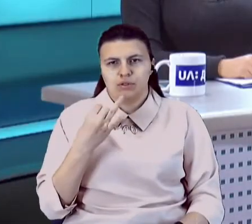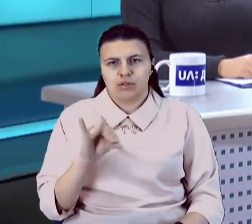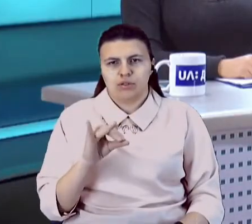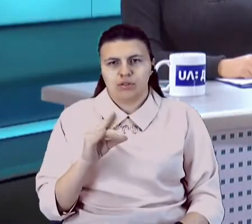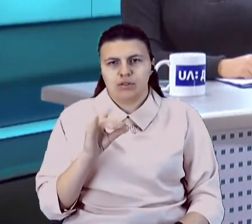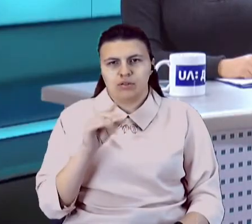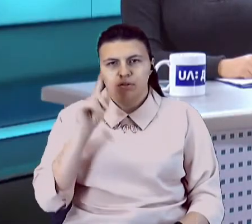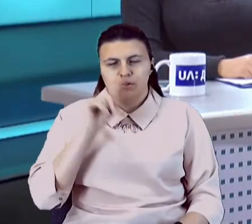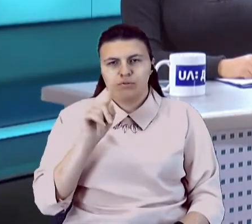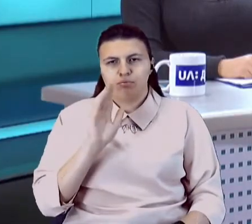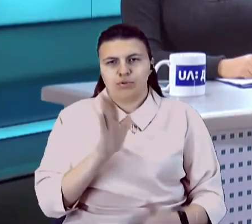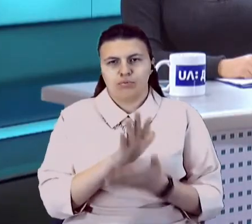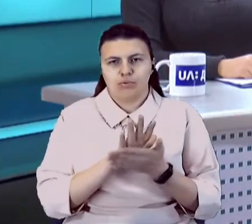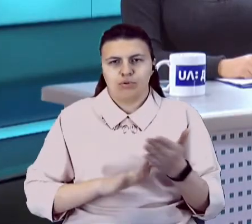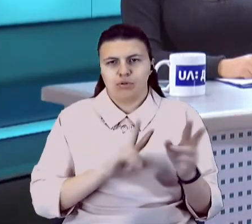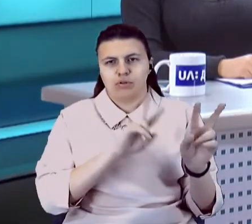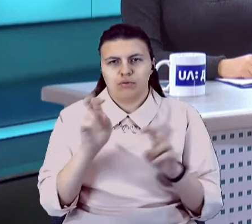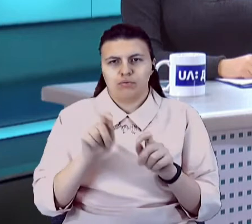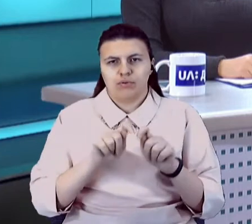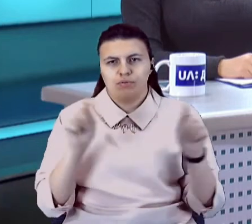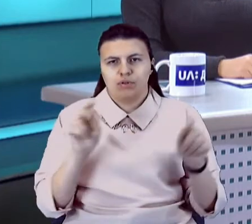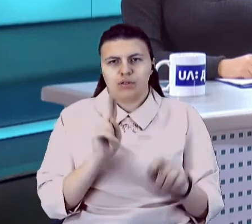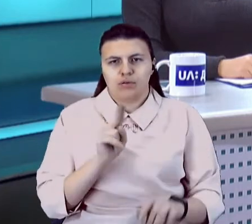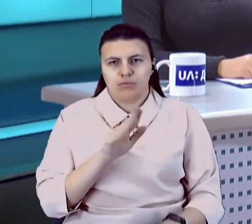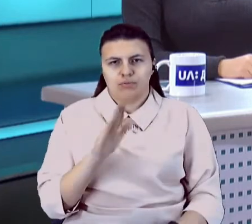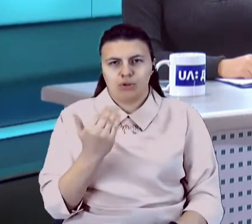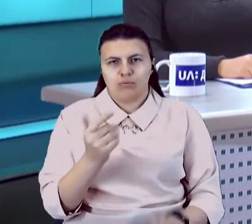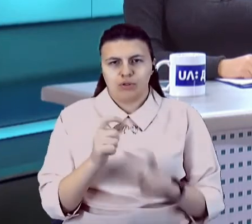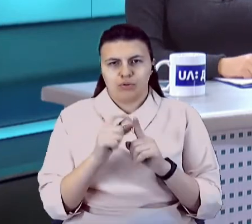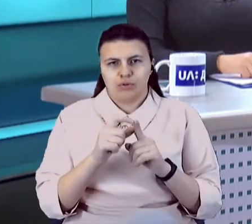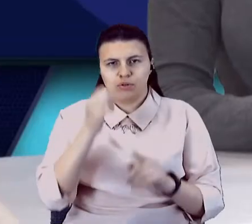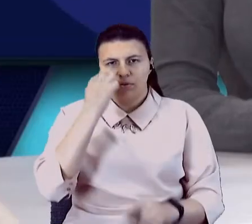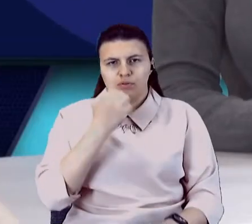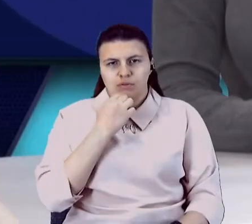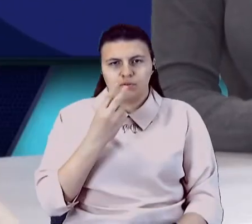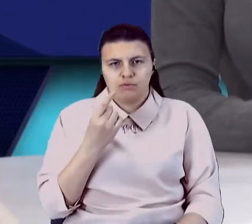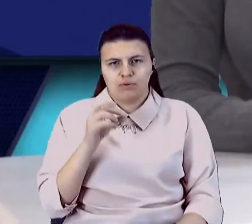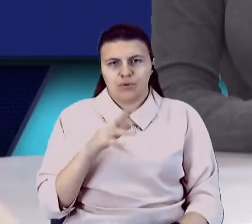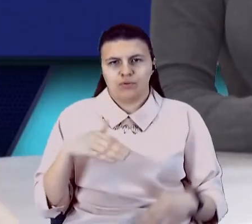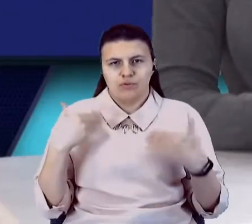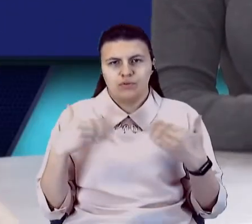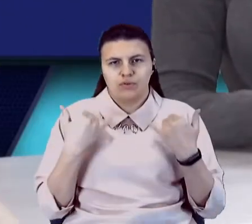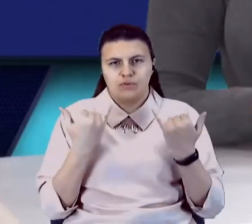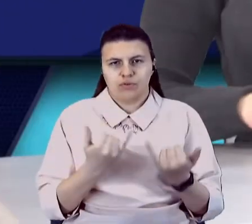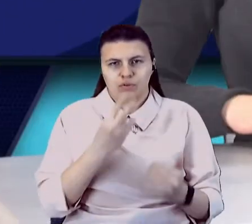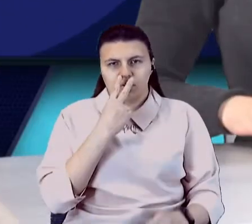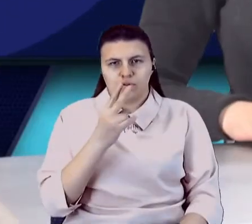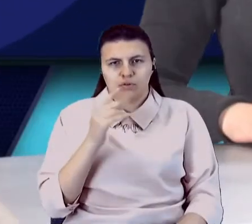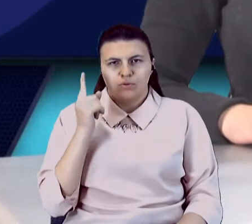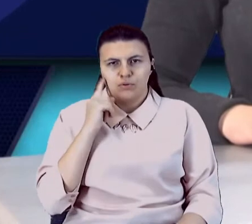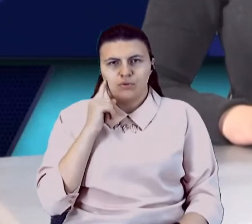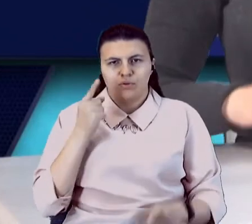будете продовжувати тему відкриття КПВВ. Тобі слово. Дякую, Вікторія. Вітаю, шановні глядачі та слухачі. Дійсно, з 10